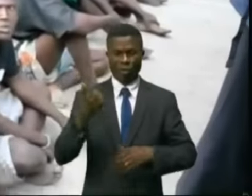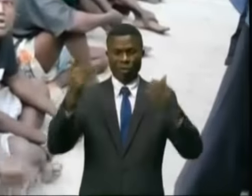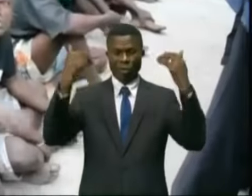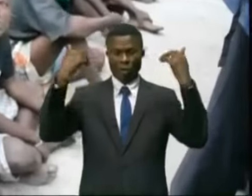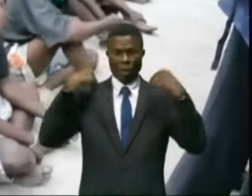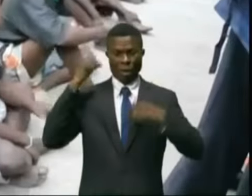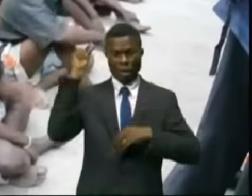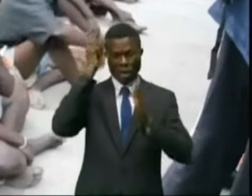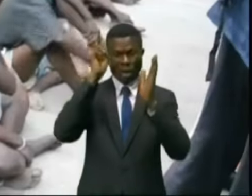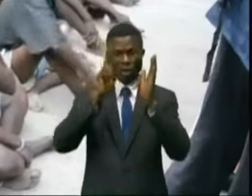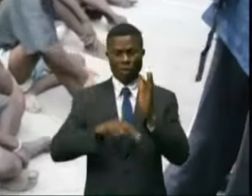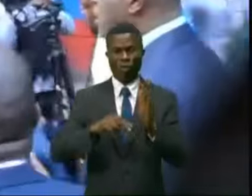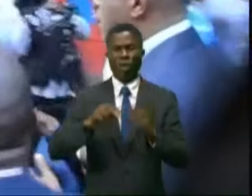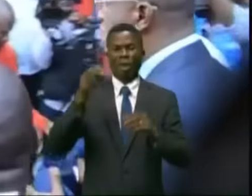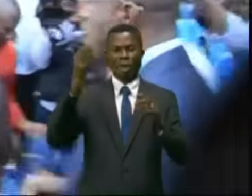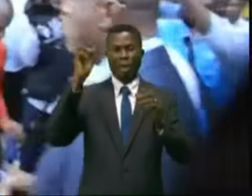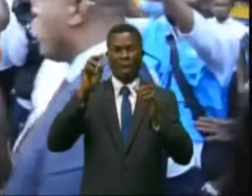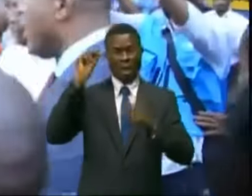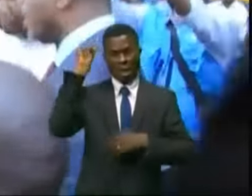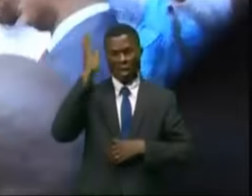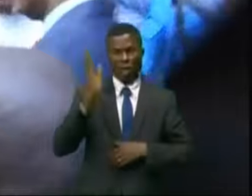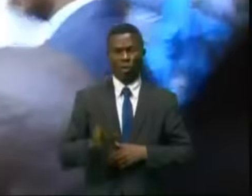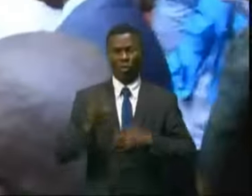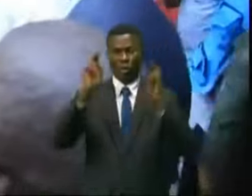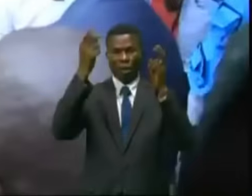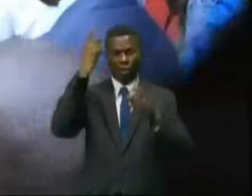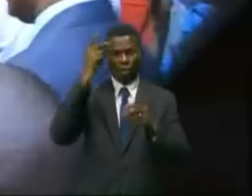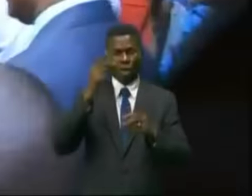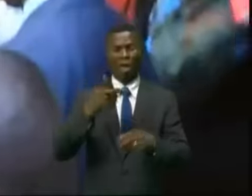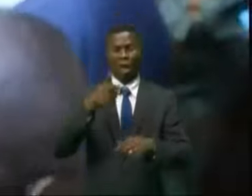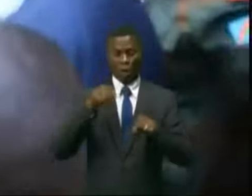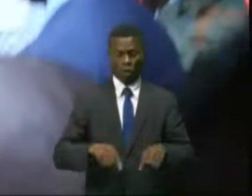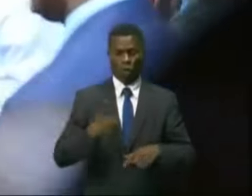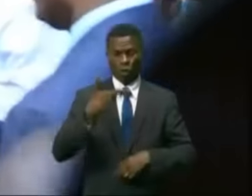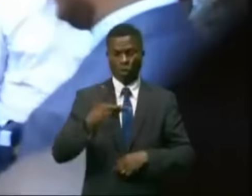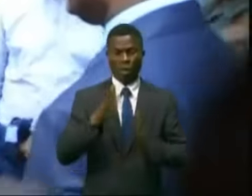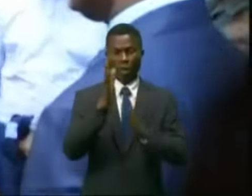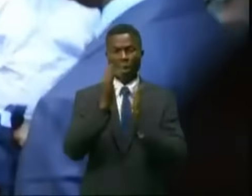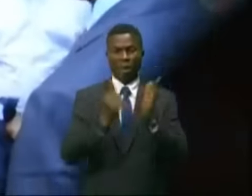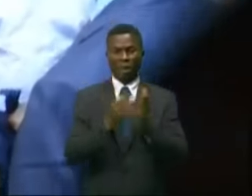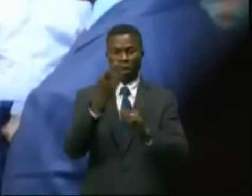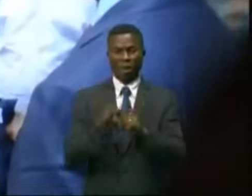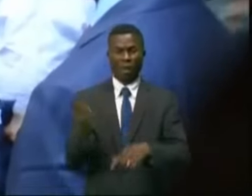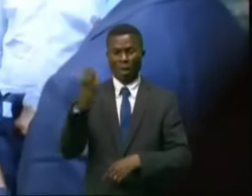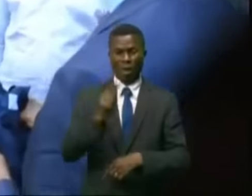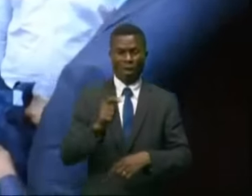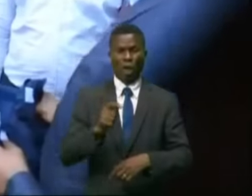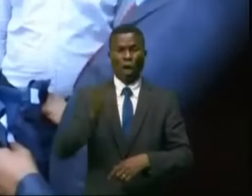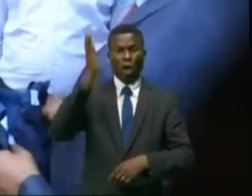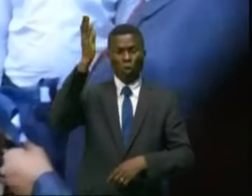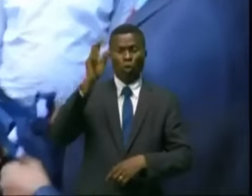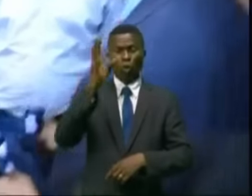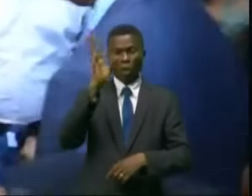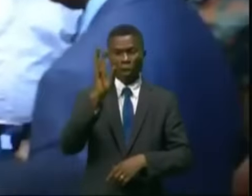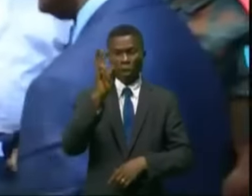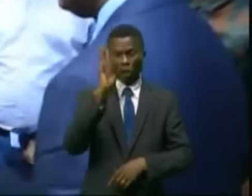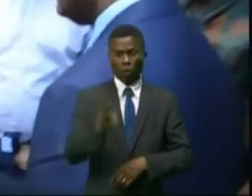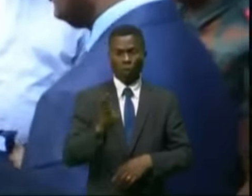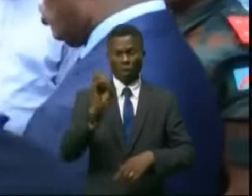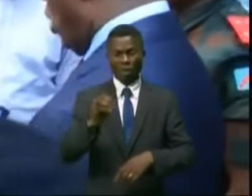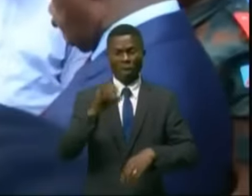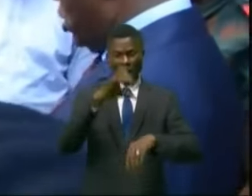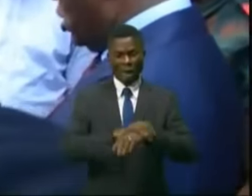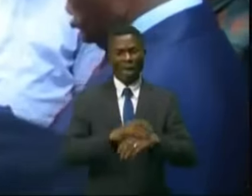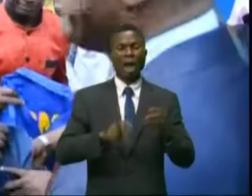urbaine a par ailleurs annoncé le départ pour ce mardi 16 avril de ces jeunes délinquants pour les centres de